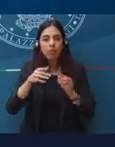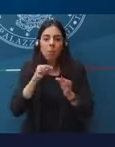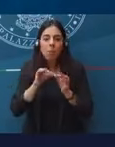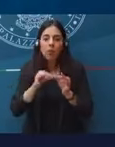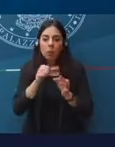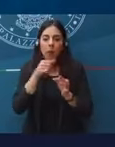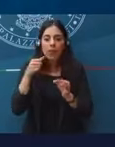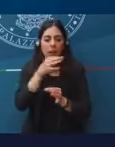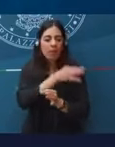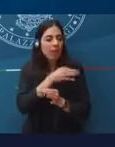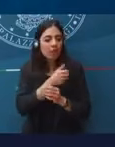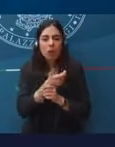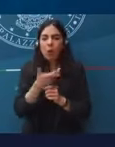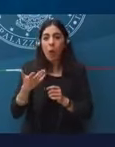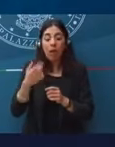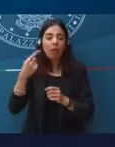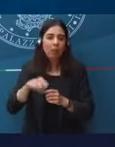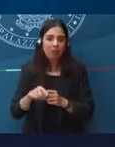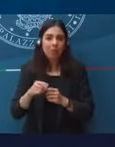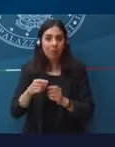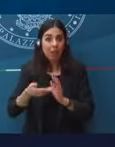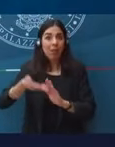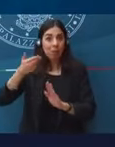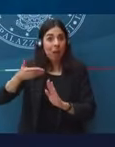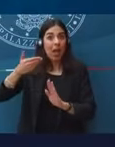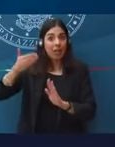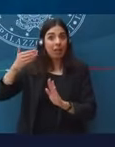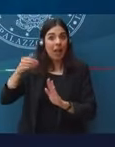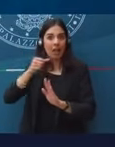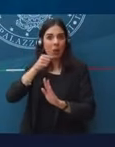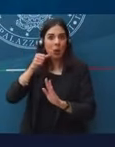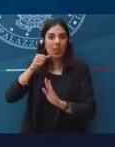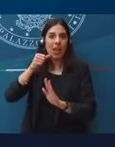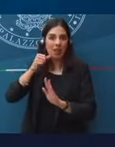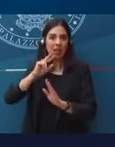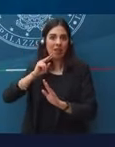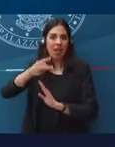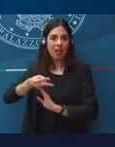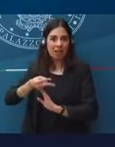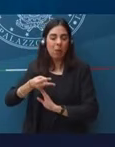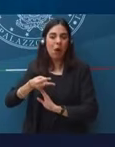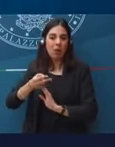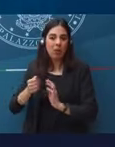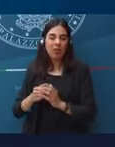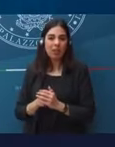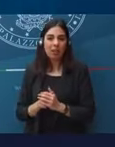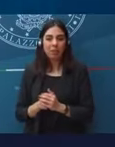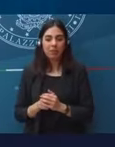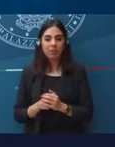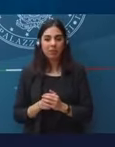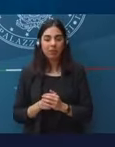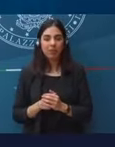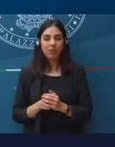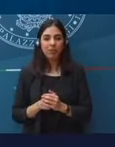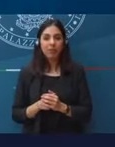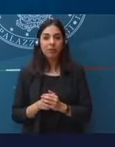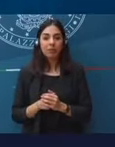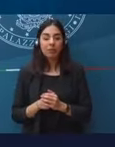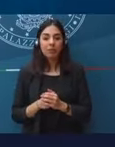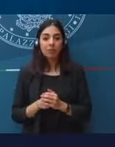Ci sono tante domande a cui sarebbe stato meglio rispondere prima. Ma non mi ha risposto il vaccino Sputnik?